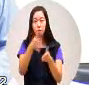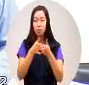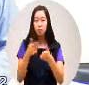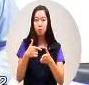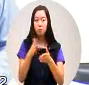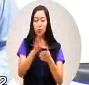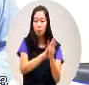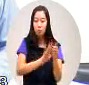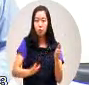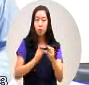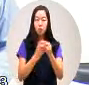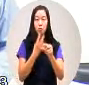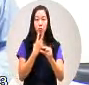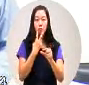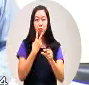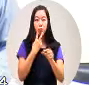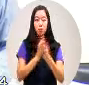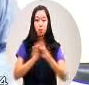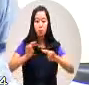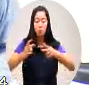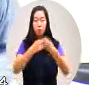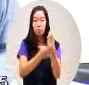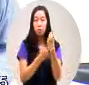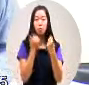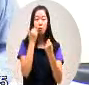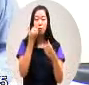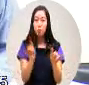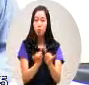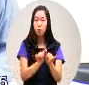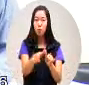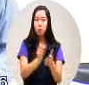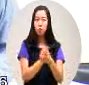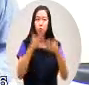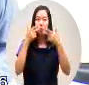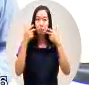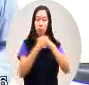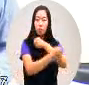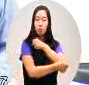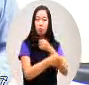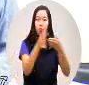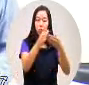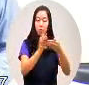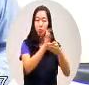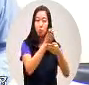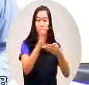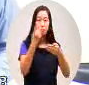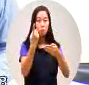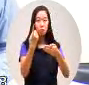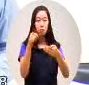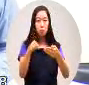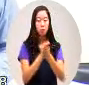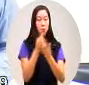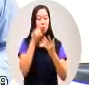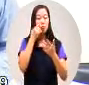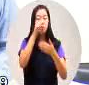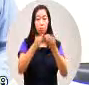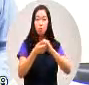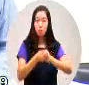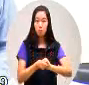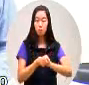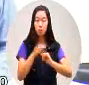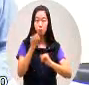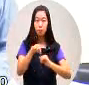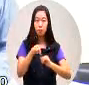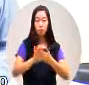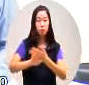涉及中央修法的修法如果抵触的话但是原住民族七本法二十二十一条他已经明确规定其